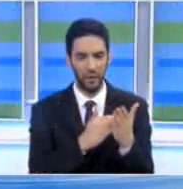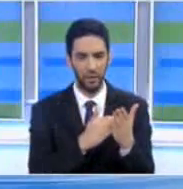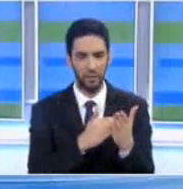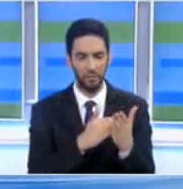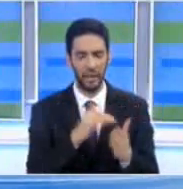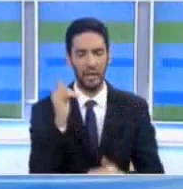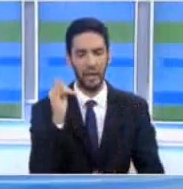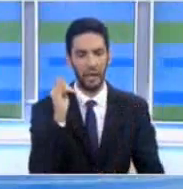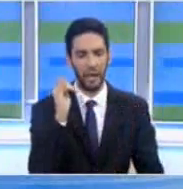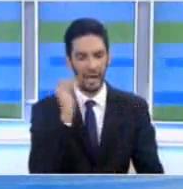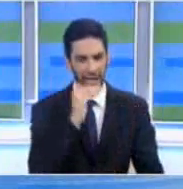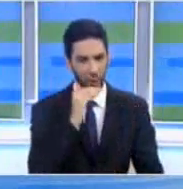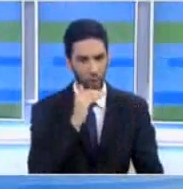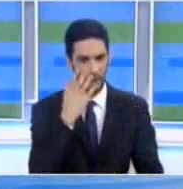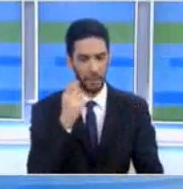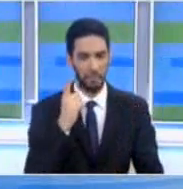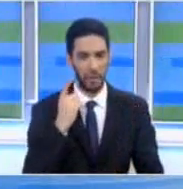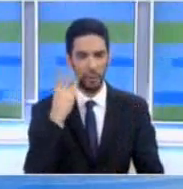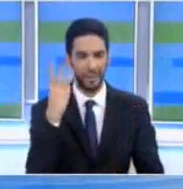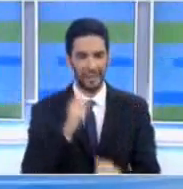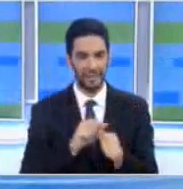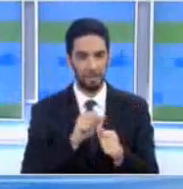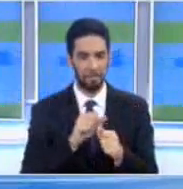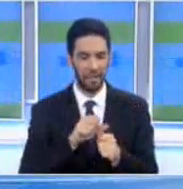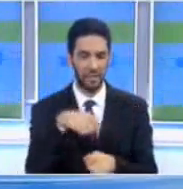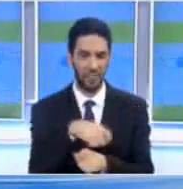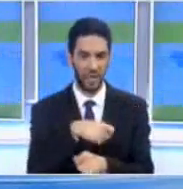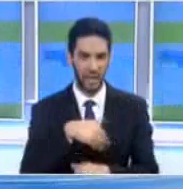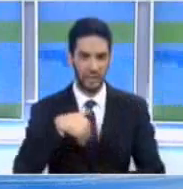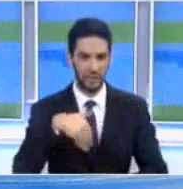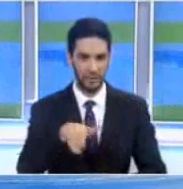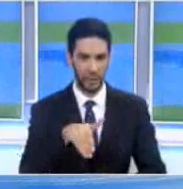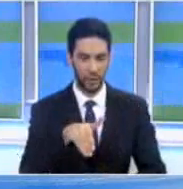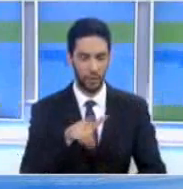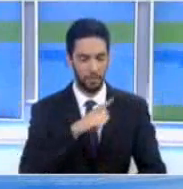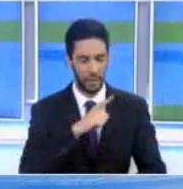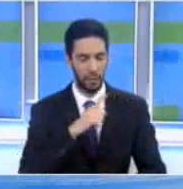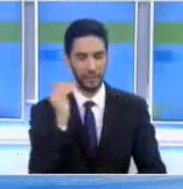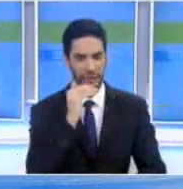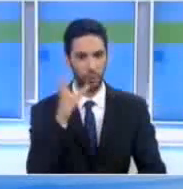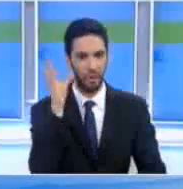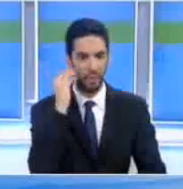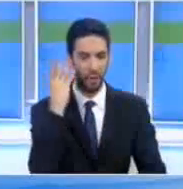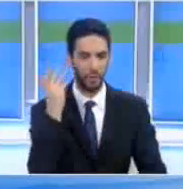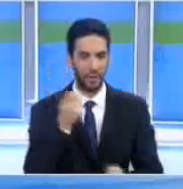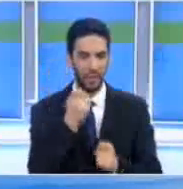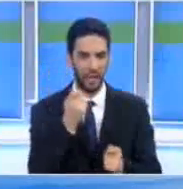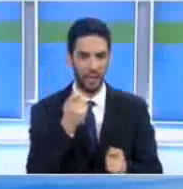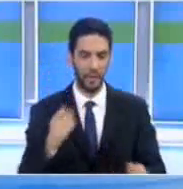τριών μηνών να εκδοθεί και απόφαση και ως εκ τούτου όλες οι πλευρές άμεσα θα γνωρίζουν το τελικό αποτέλεσμα